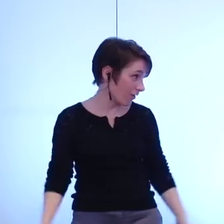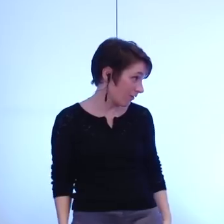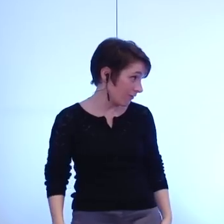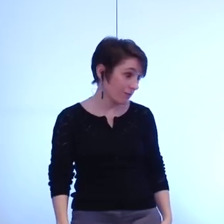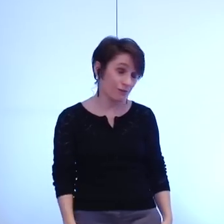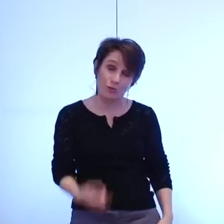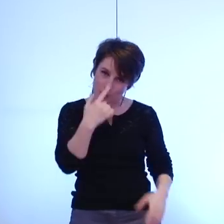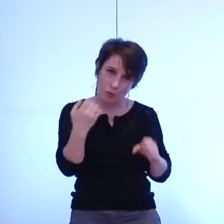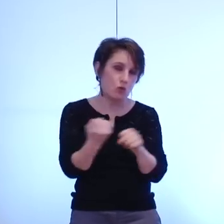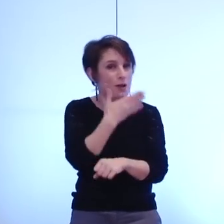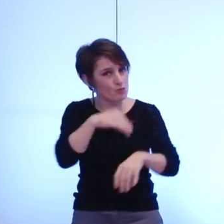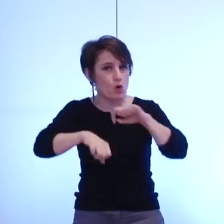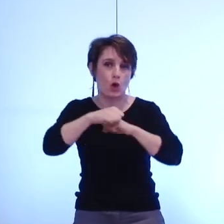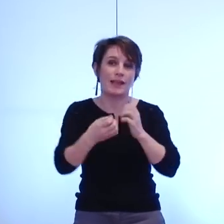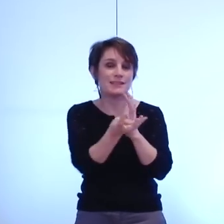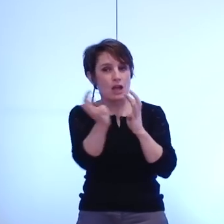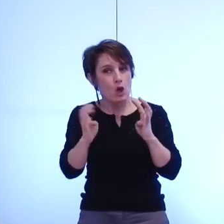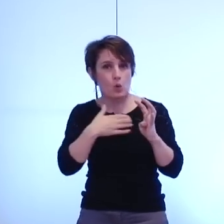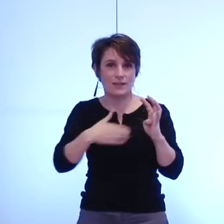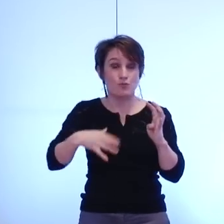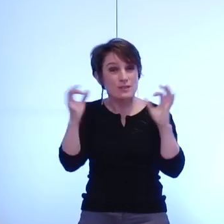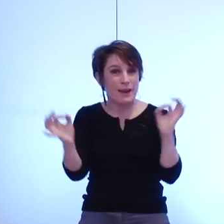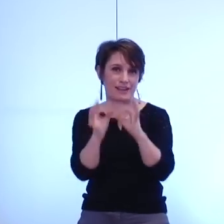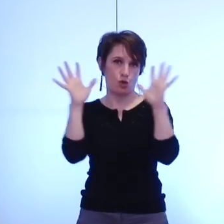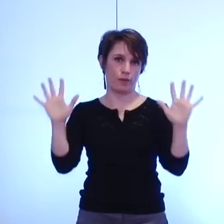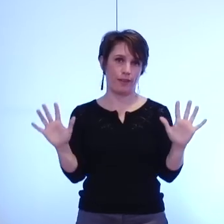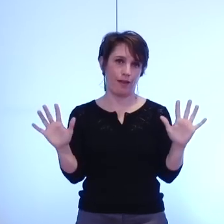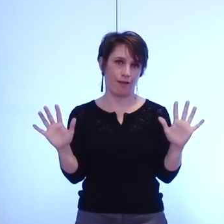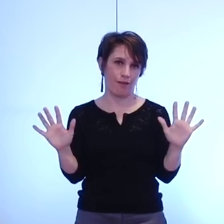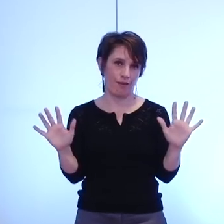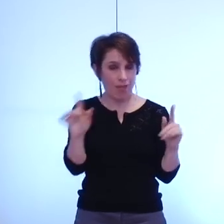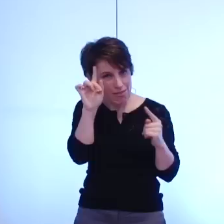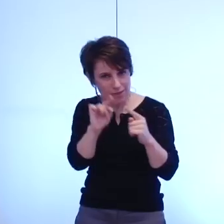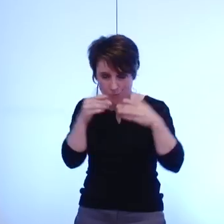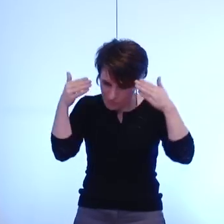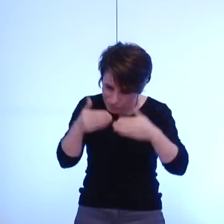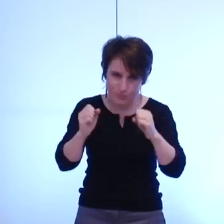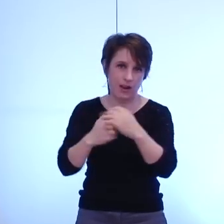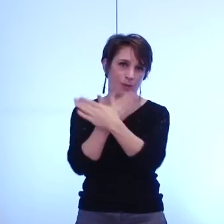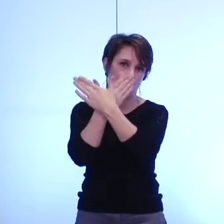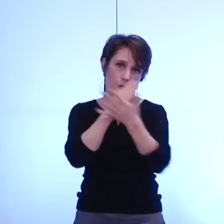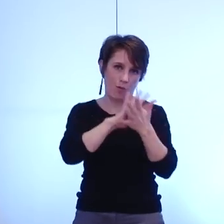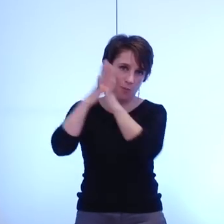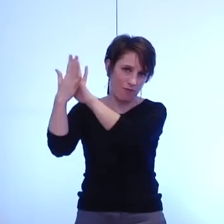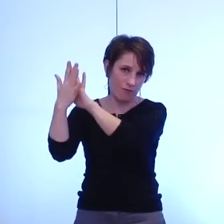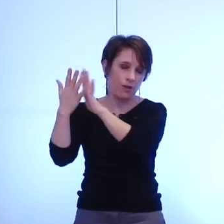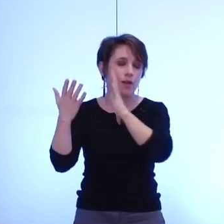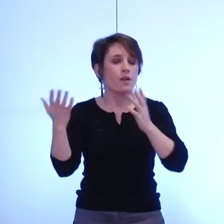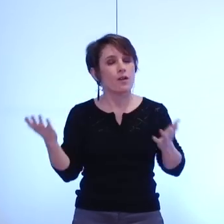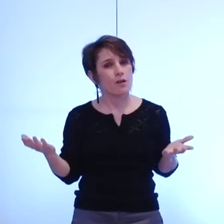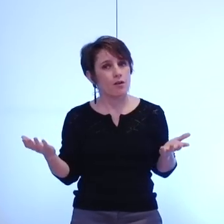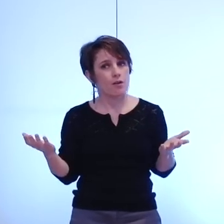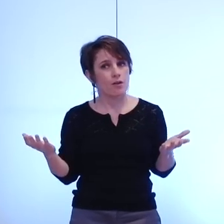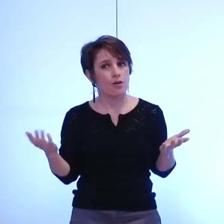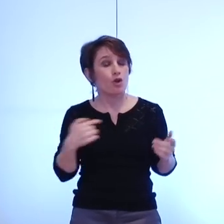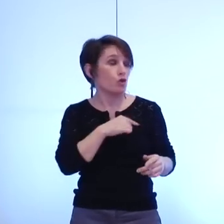à notre avis un conseil extraordinaire aurait été justifié et une des premières propositions que nous faisons monsieur le maire mes chers collègues